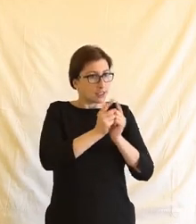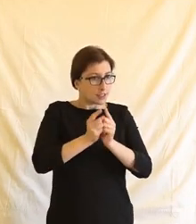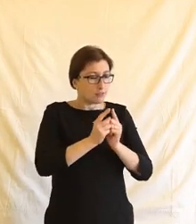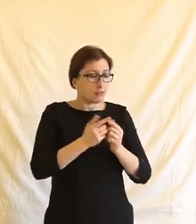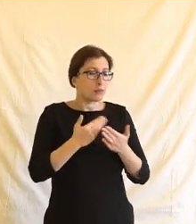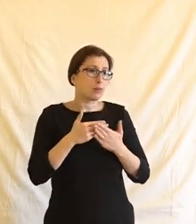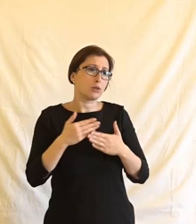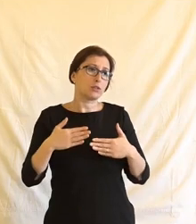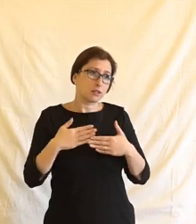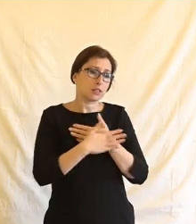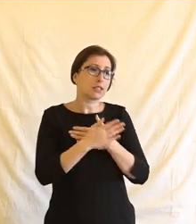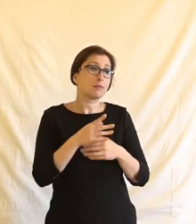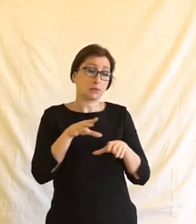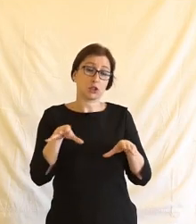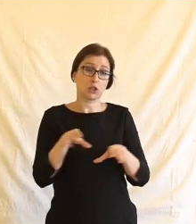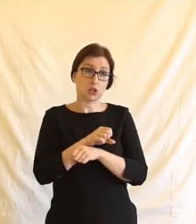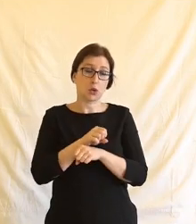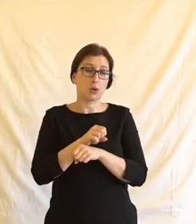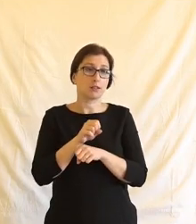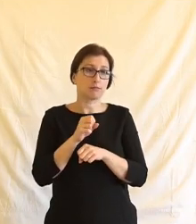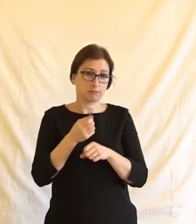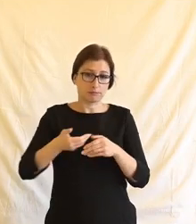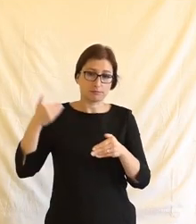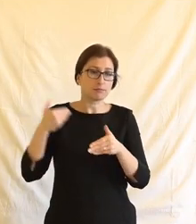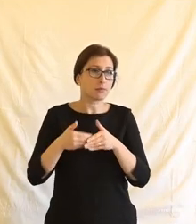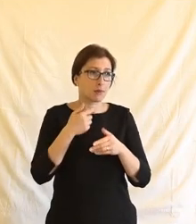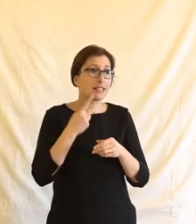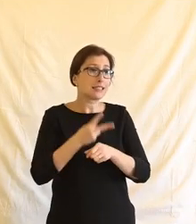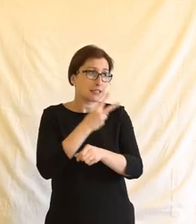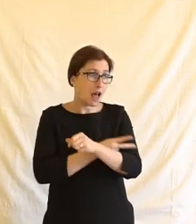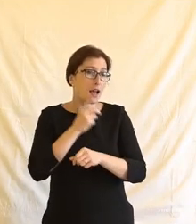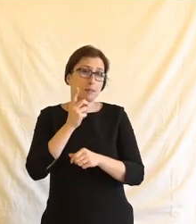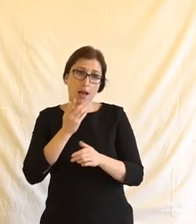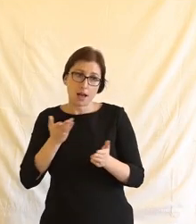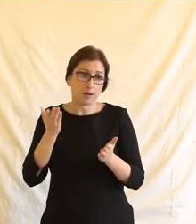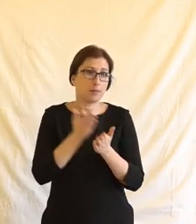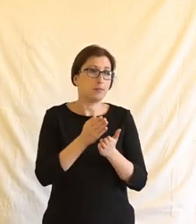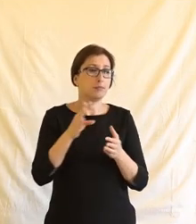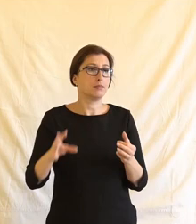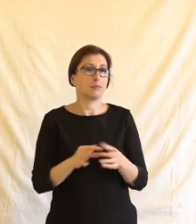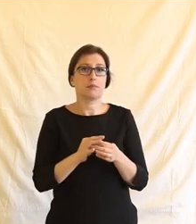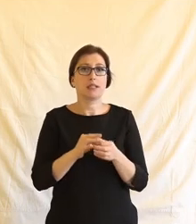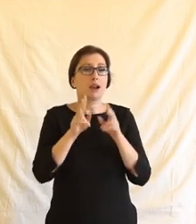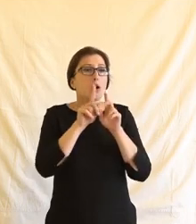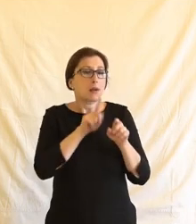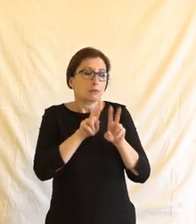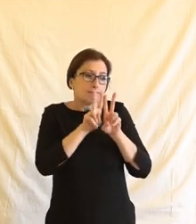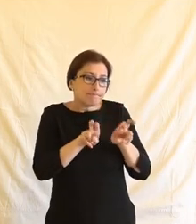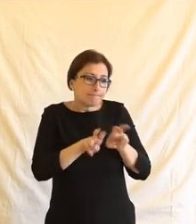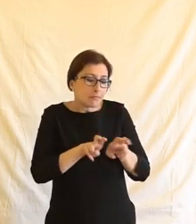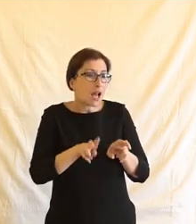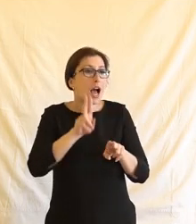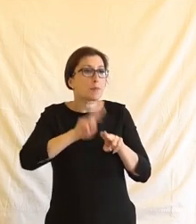Takže za mě souhlasím s tím, co zaznělo, myslím si, že stát by měl k tomu přistupovat, zejména analyticky s tím